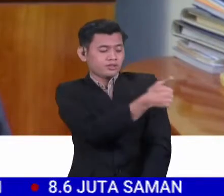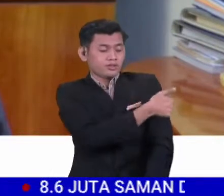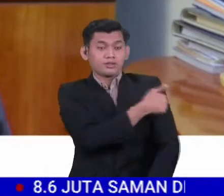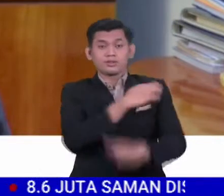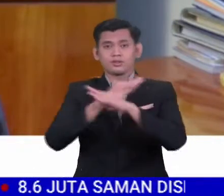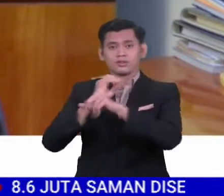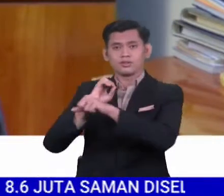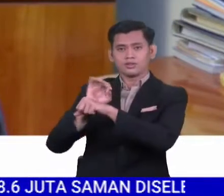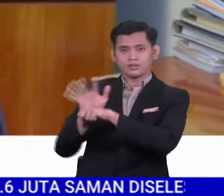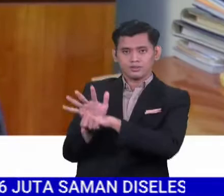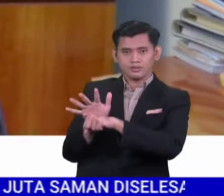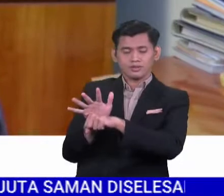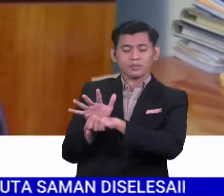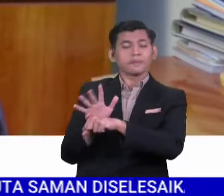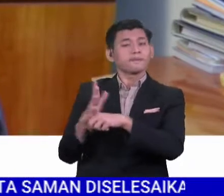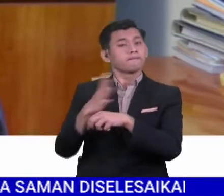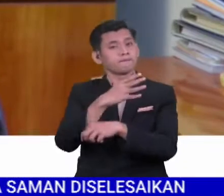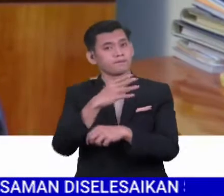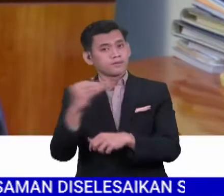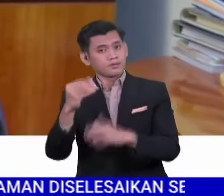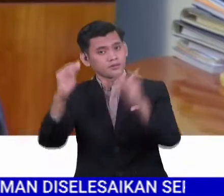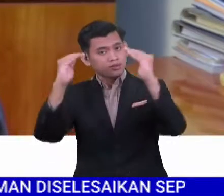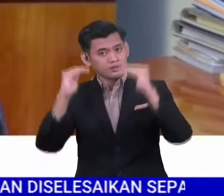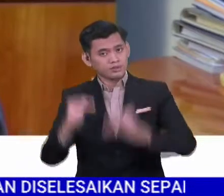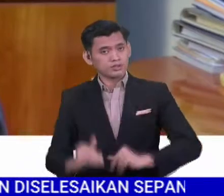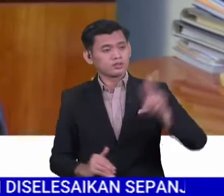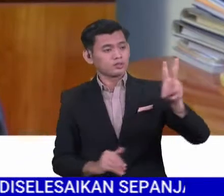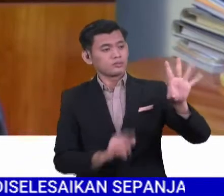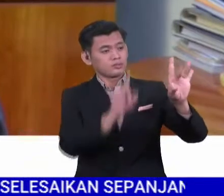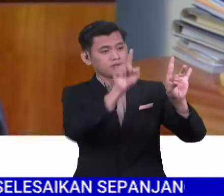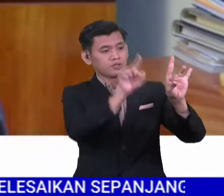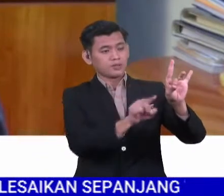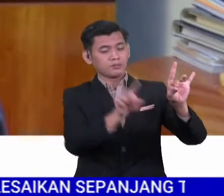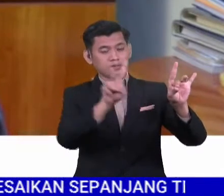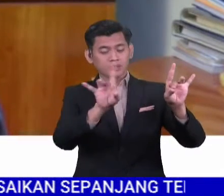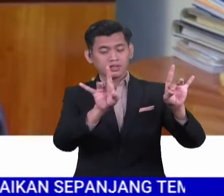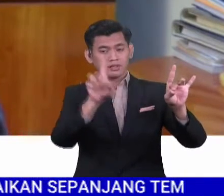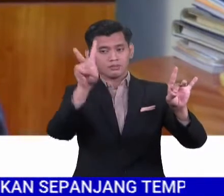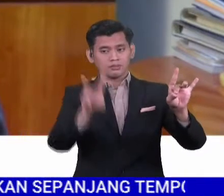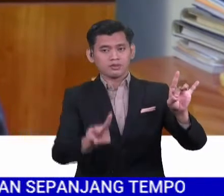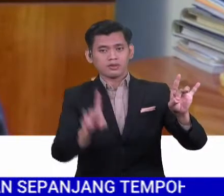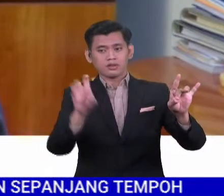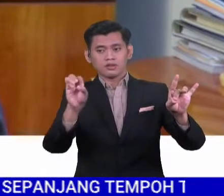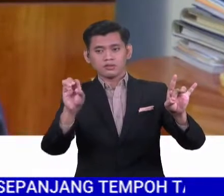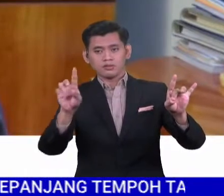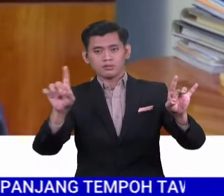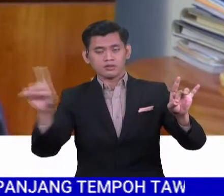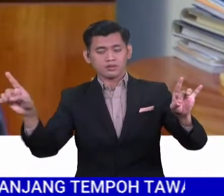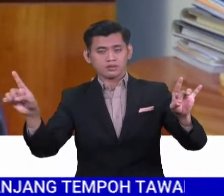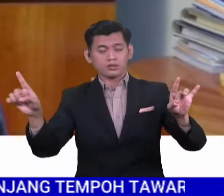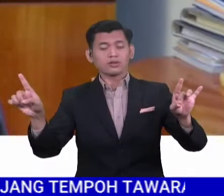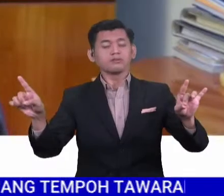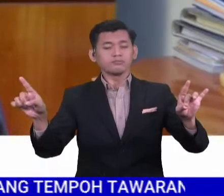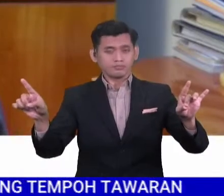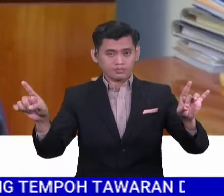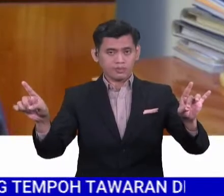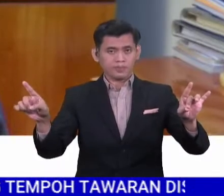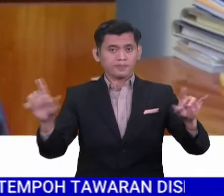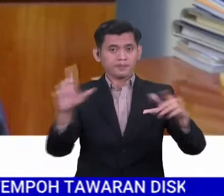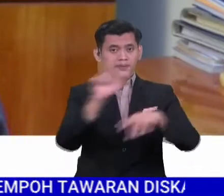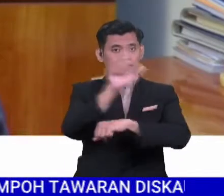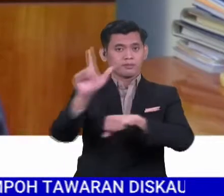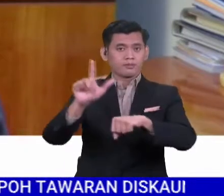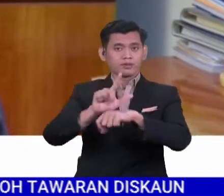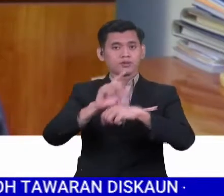seterusnya, pada 28 Ogos, Labuan sebagai wilayah pertama yang beralih ke Fasa